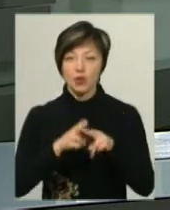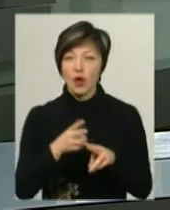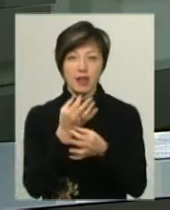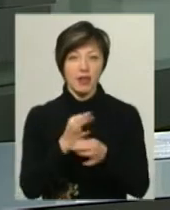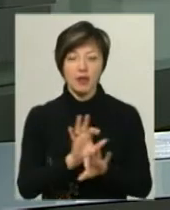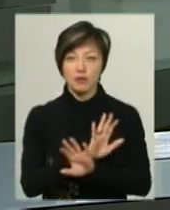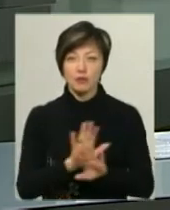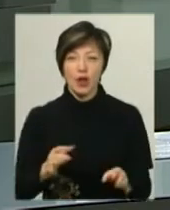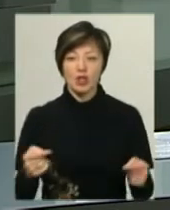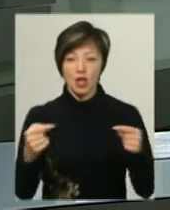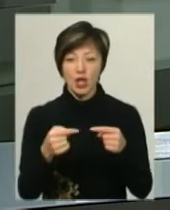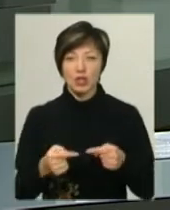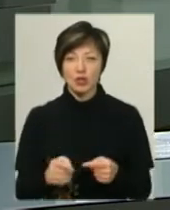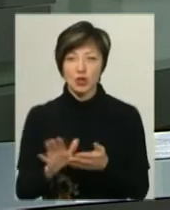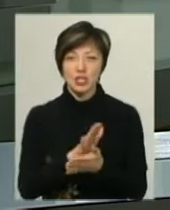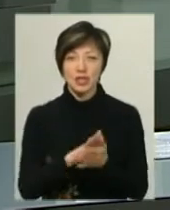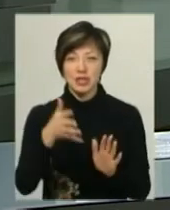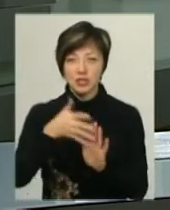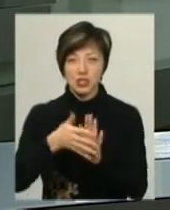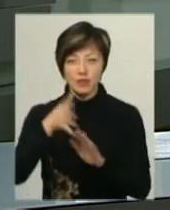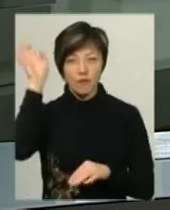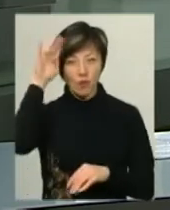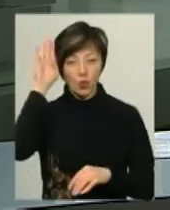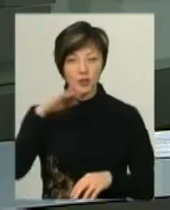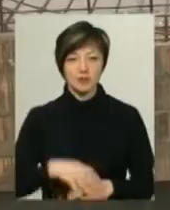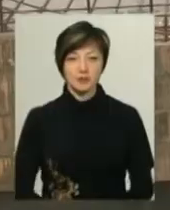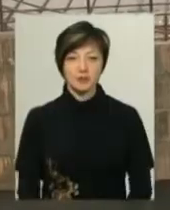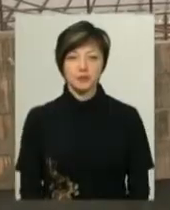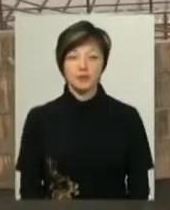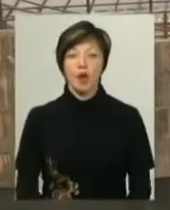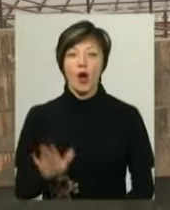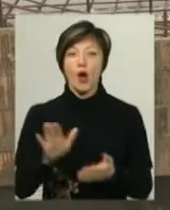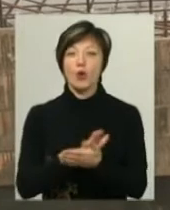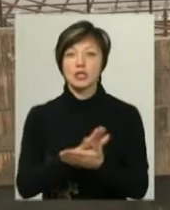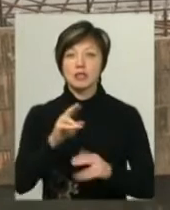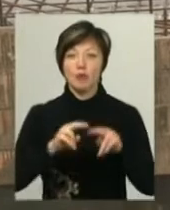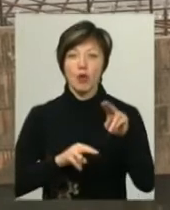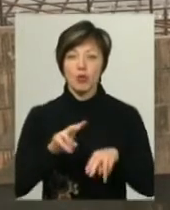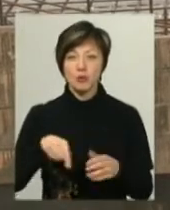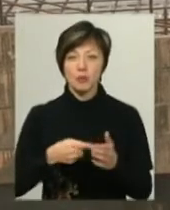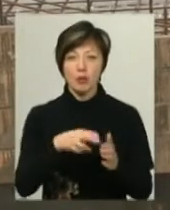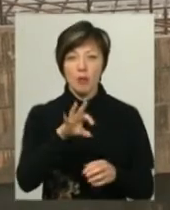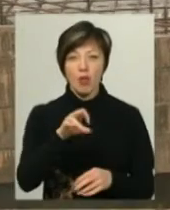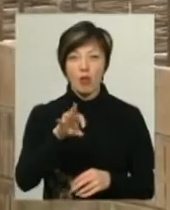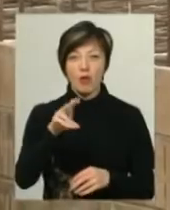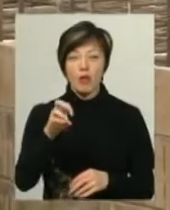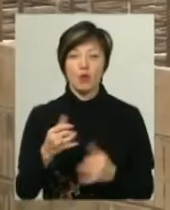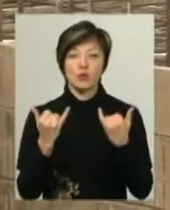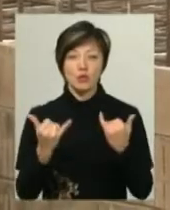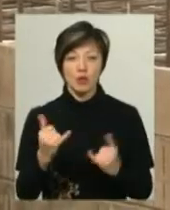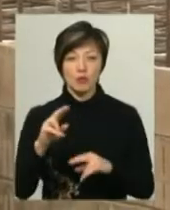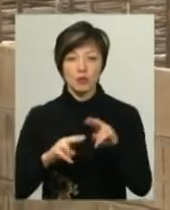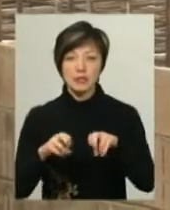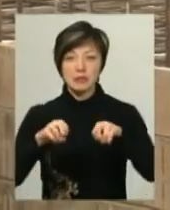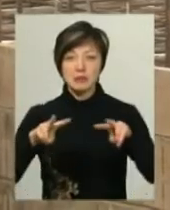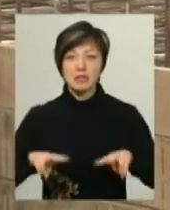дозволяє належно очищати стічні каналізаційні води. Очисні споруди Полонного осучаснюють, будують аеротенки. Це